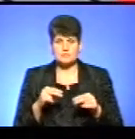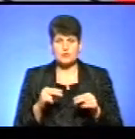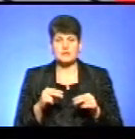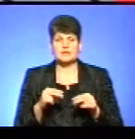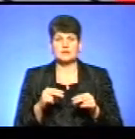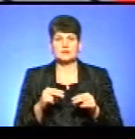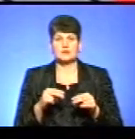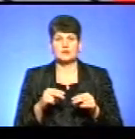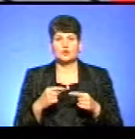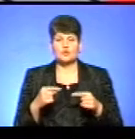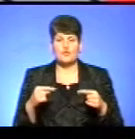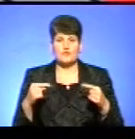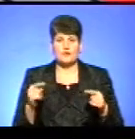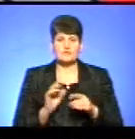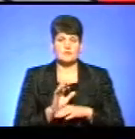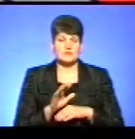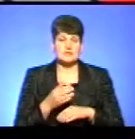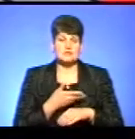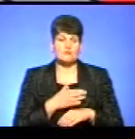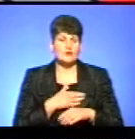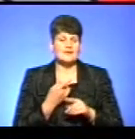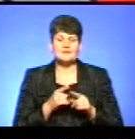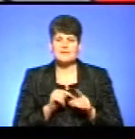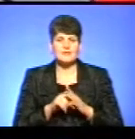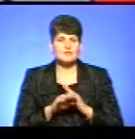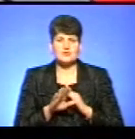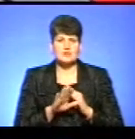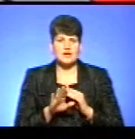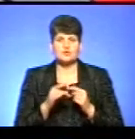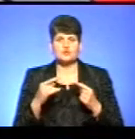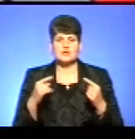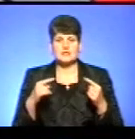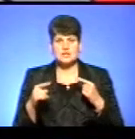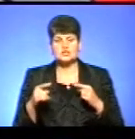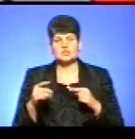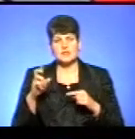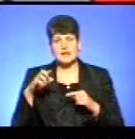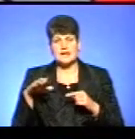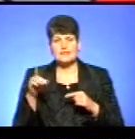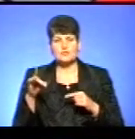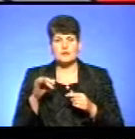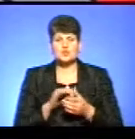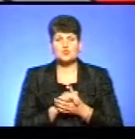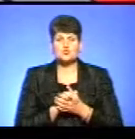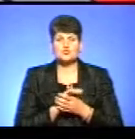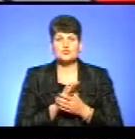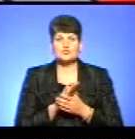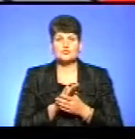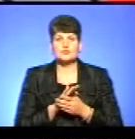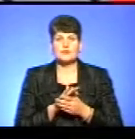Тернопільщини, вони йдуть на Польщу. Але це не означає, що інші країни Європейського Союзу також не